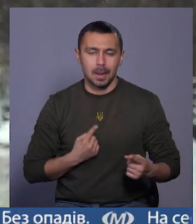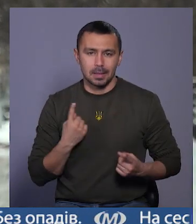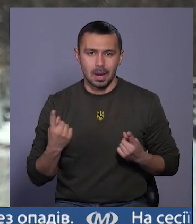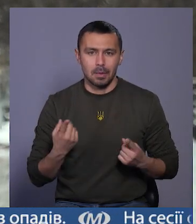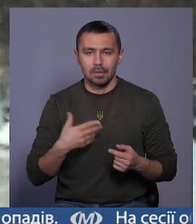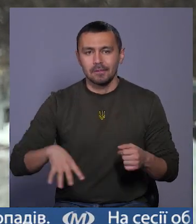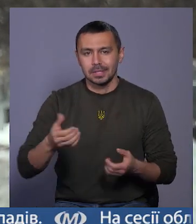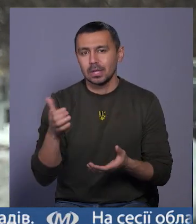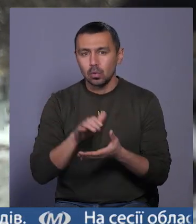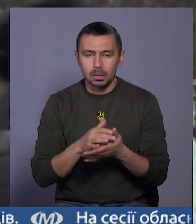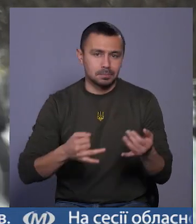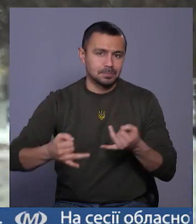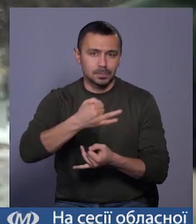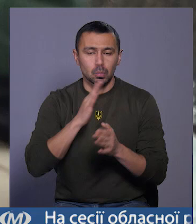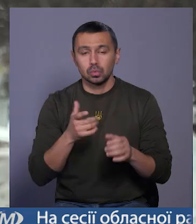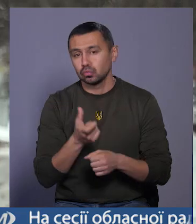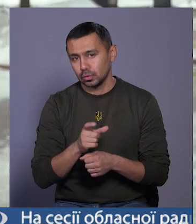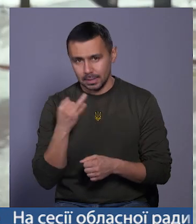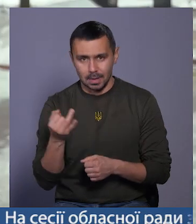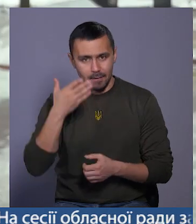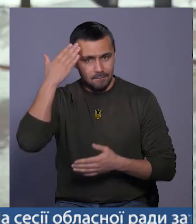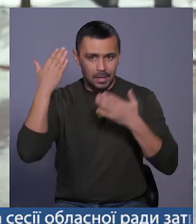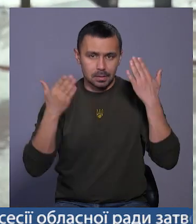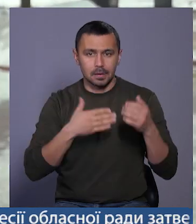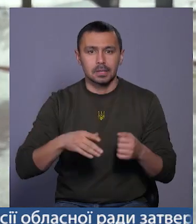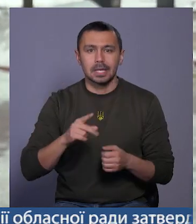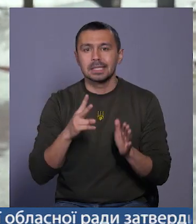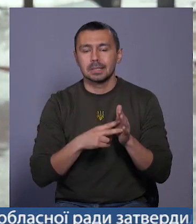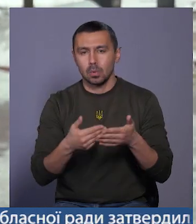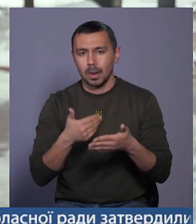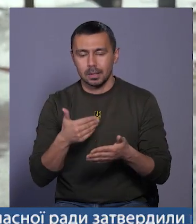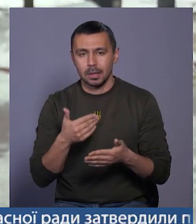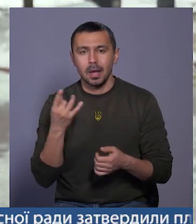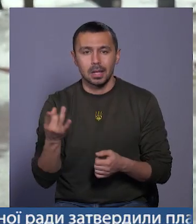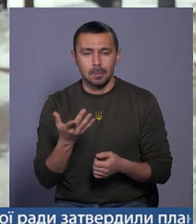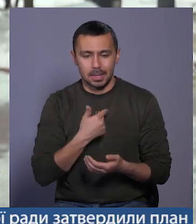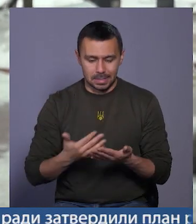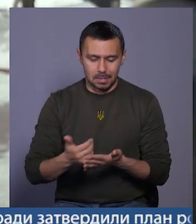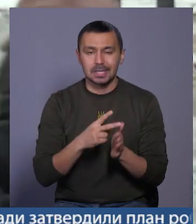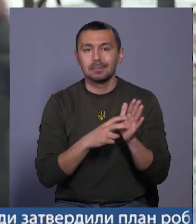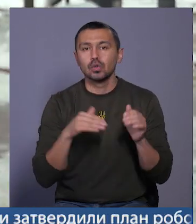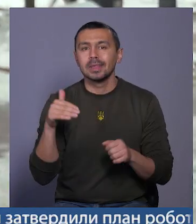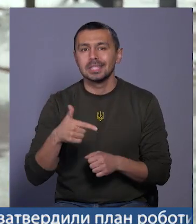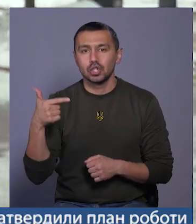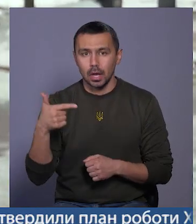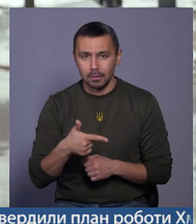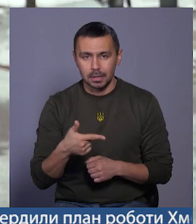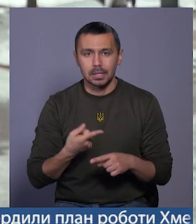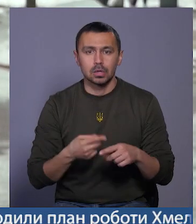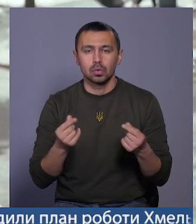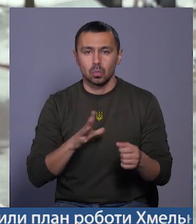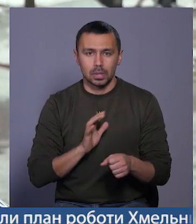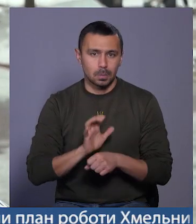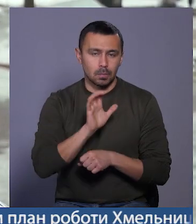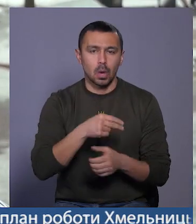всі знайомляться, комунікують, буде дуже цікаво та весело. За сім попередніх ярмарків ми зібрали майже 700 тисяч гривень. Ці кошти були